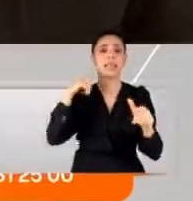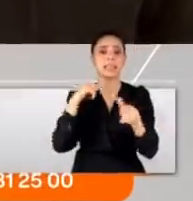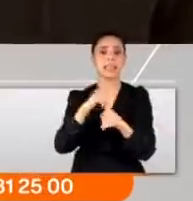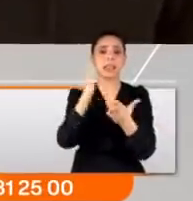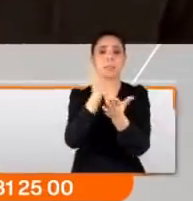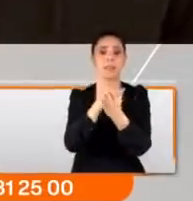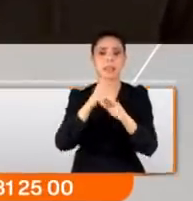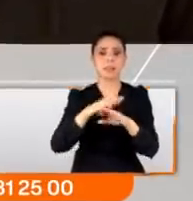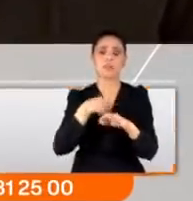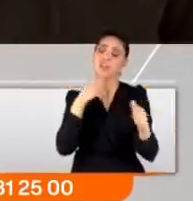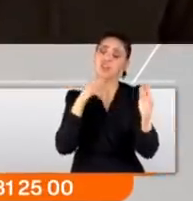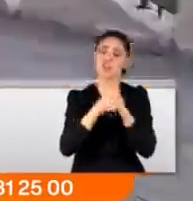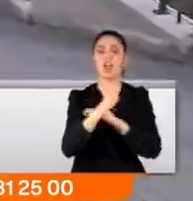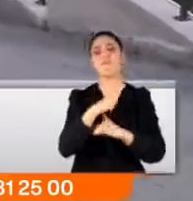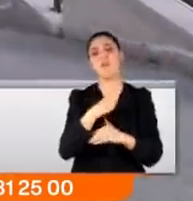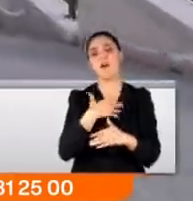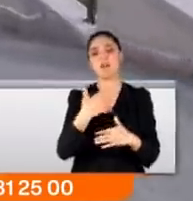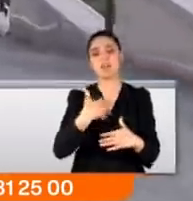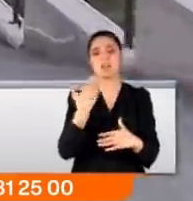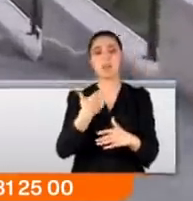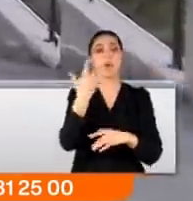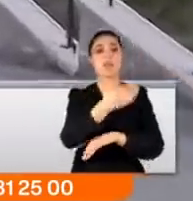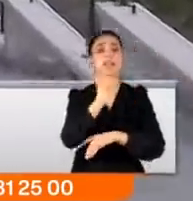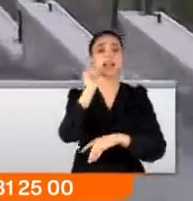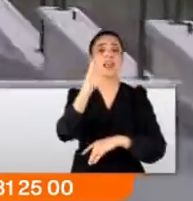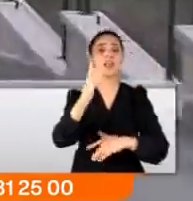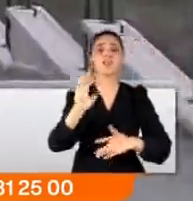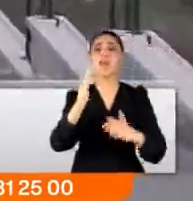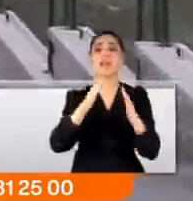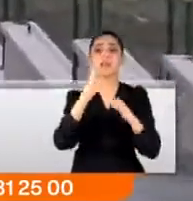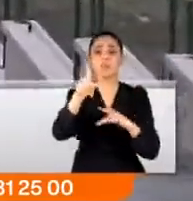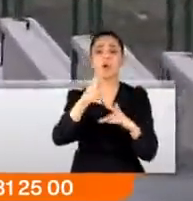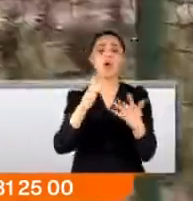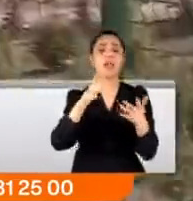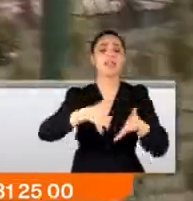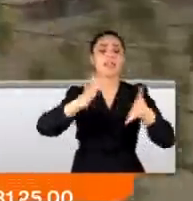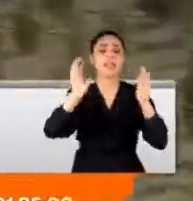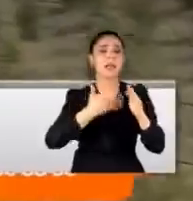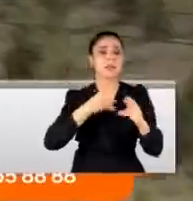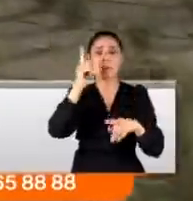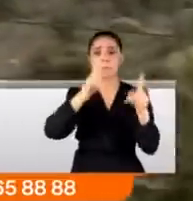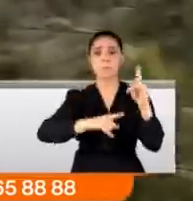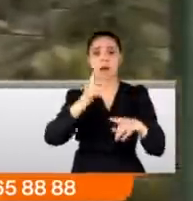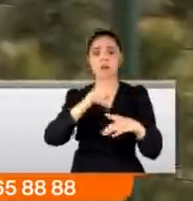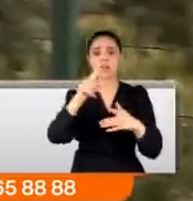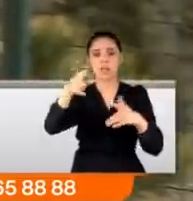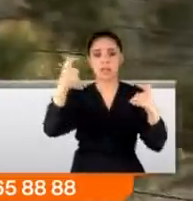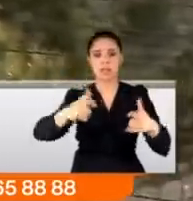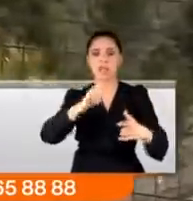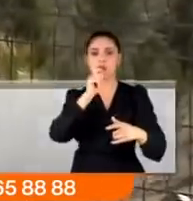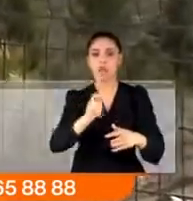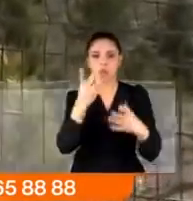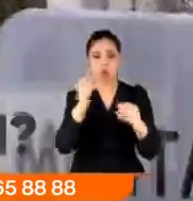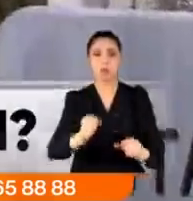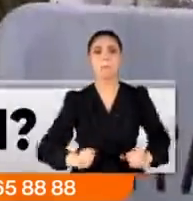yapılmasından çok şikayetçiyiz aslında. İlçe sakinleri başvurularını yaptı. Site sakinlerinin büyük çoğunluğu alanın söz verildiği